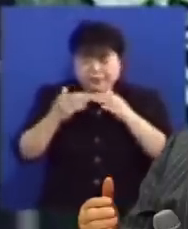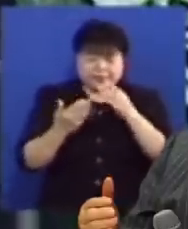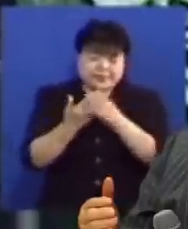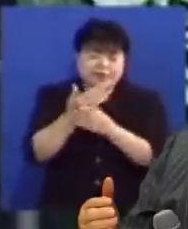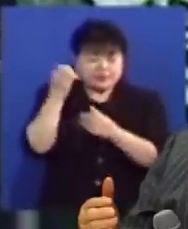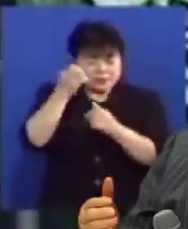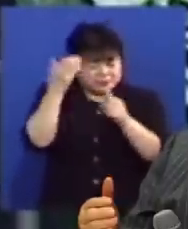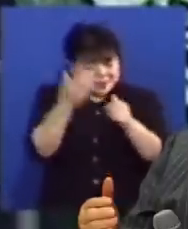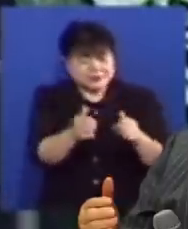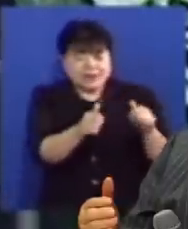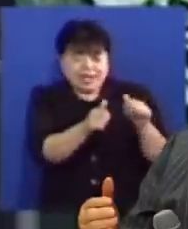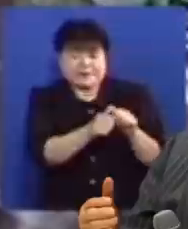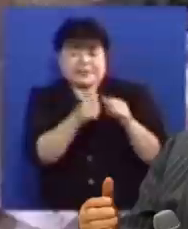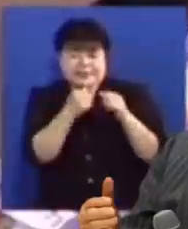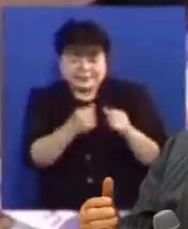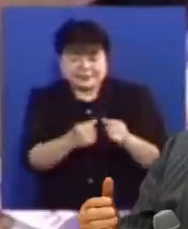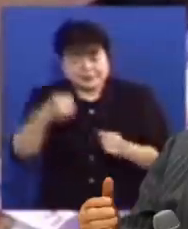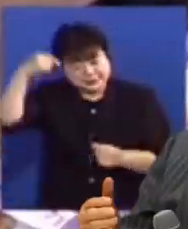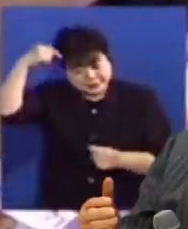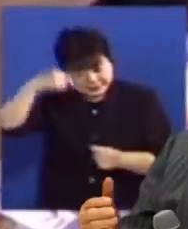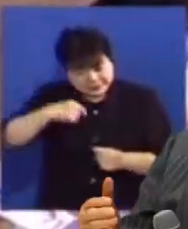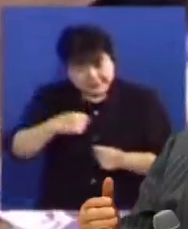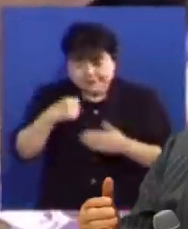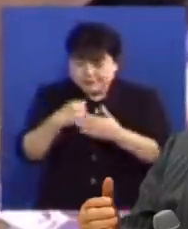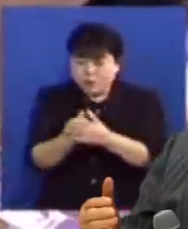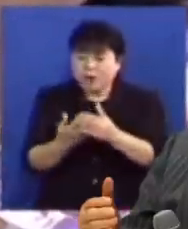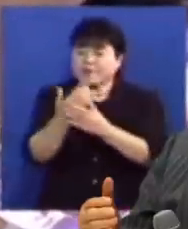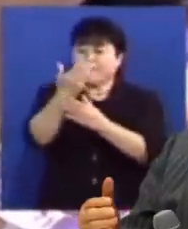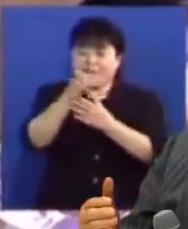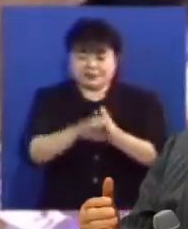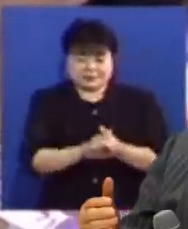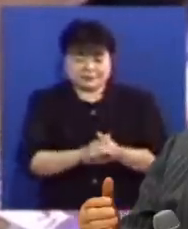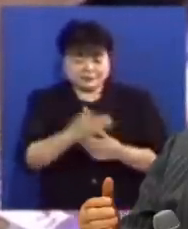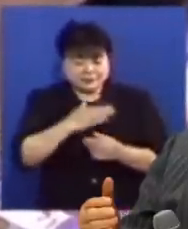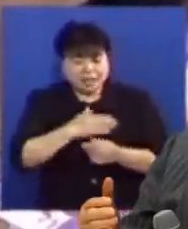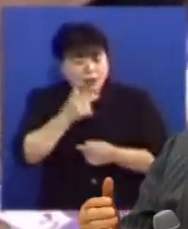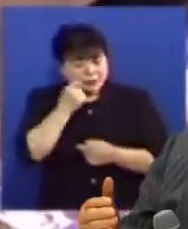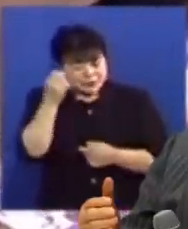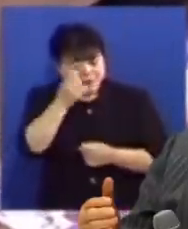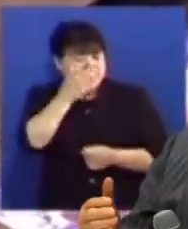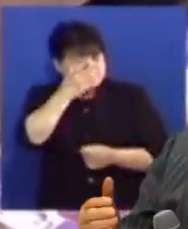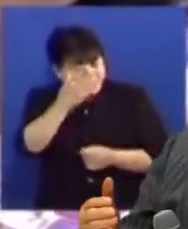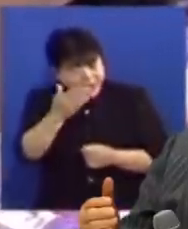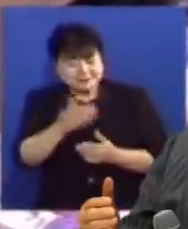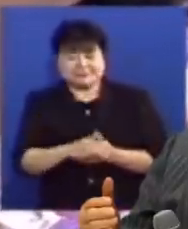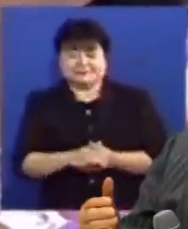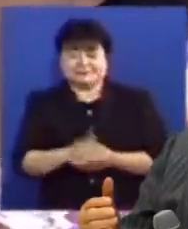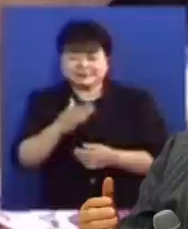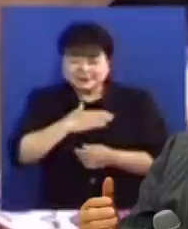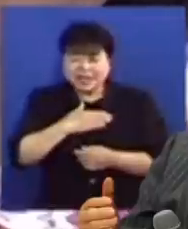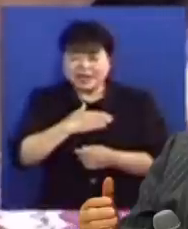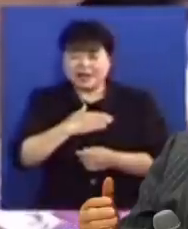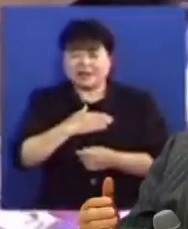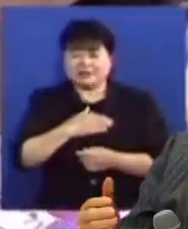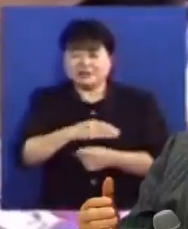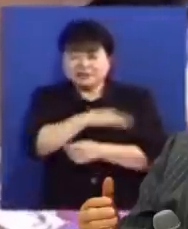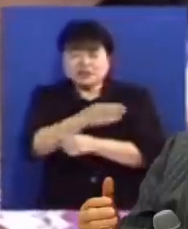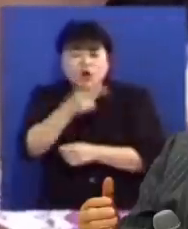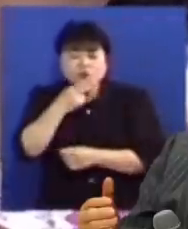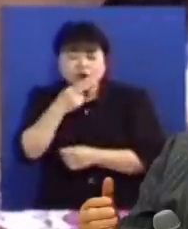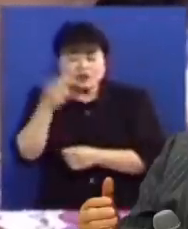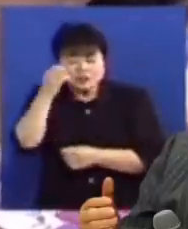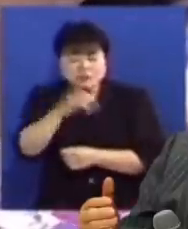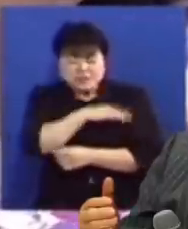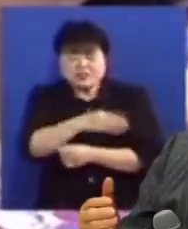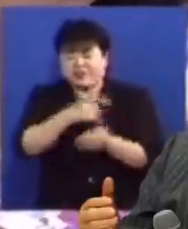성령이 같이 계신 거다 그러면 용감하게 나갈 수가 있다 나는 못해도 성령은 하신다 나는 무능해도 성령은 능력을